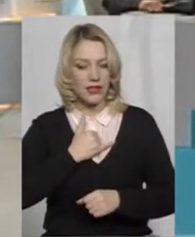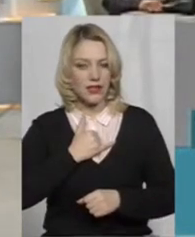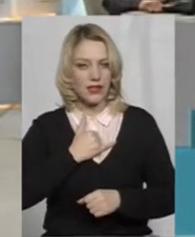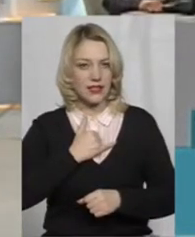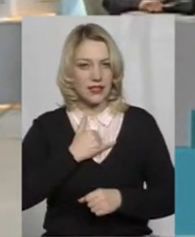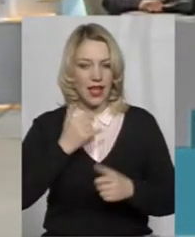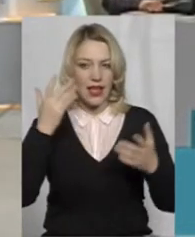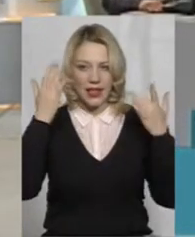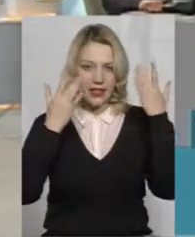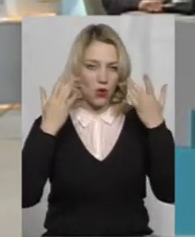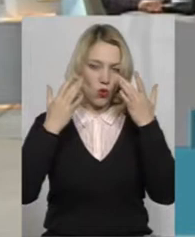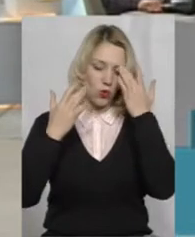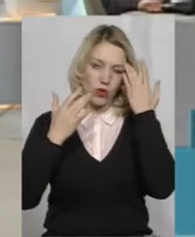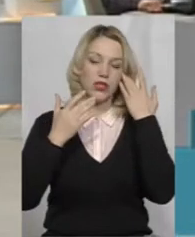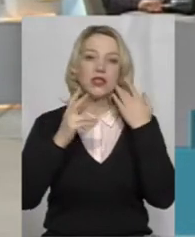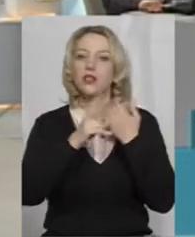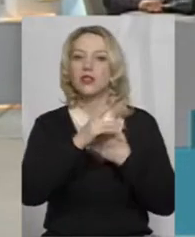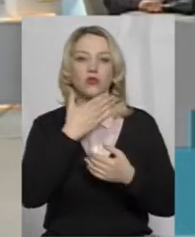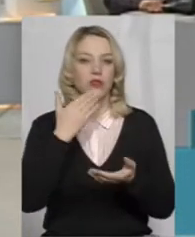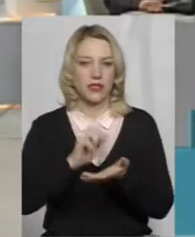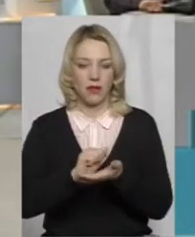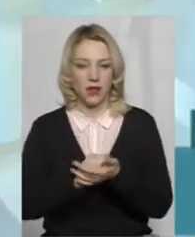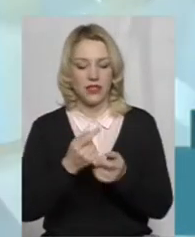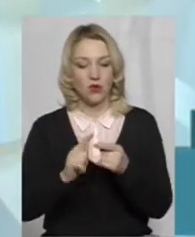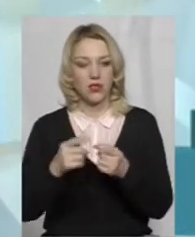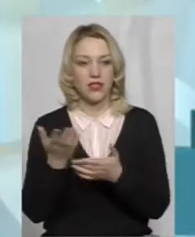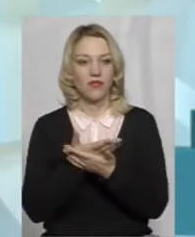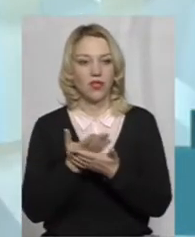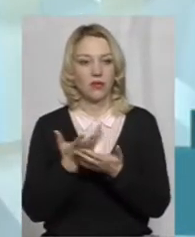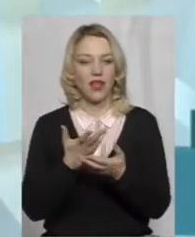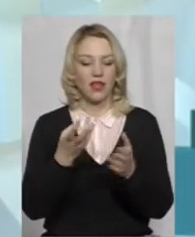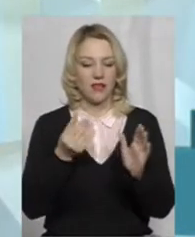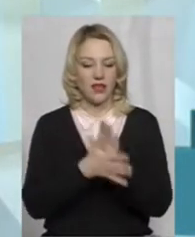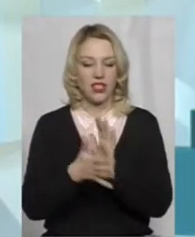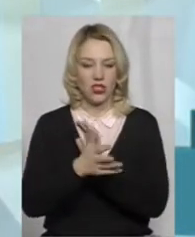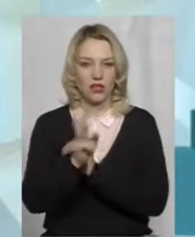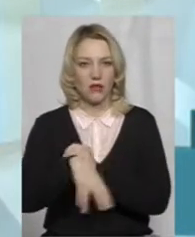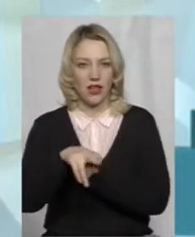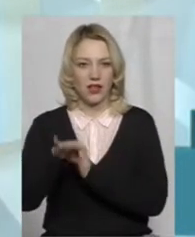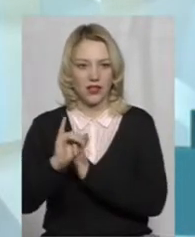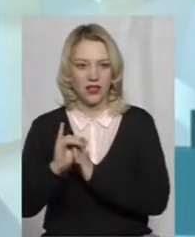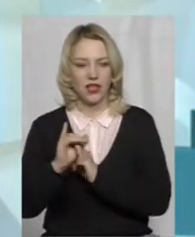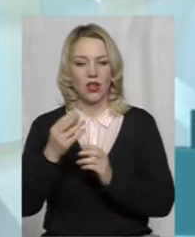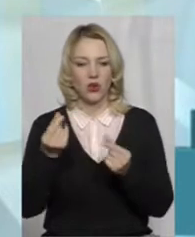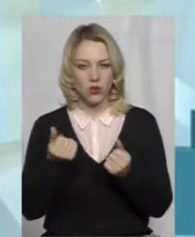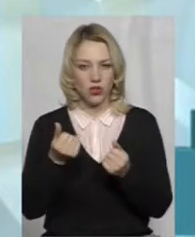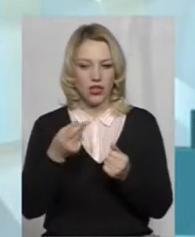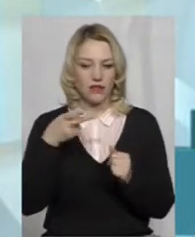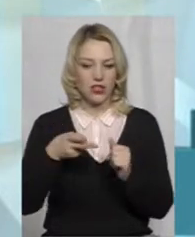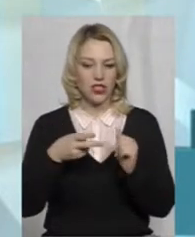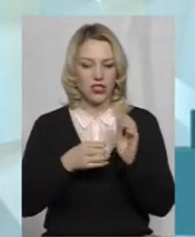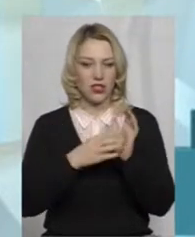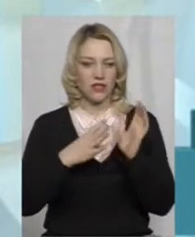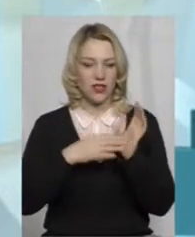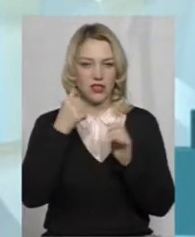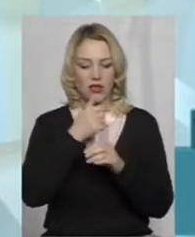не займається зовсім ніхто. Тобто ці фільми, на які витрачаються мільярдні кошти, на 2019 рік